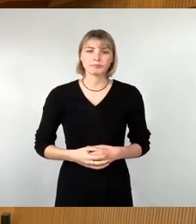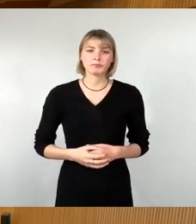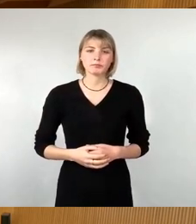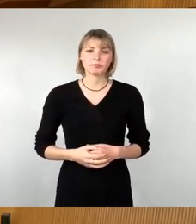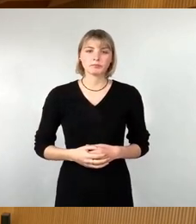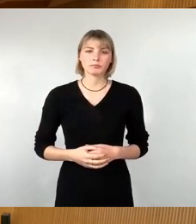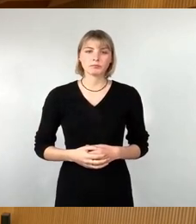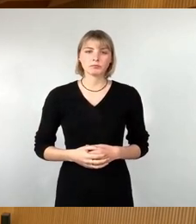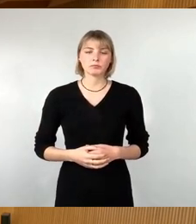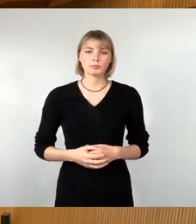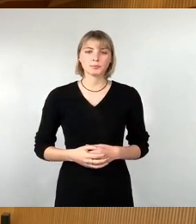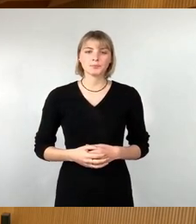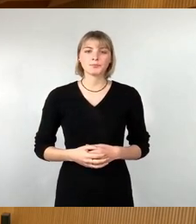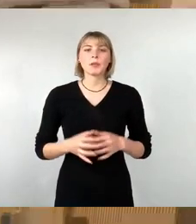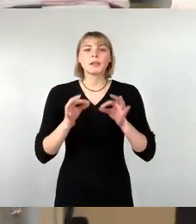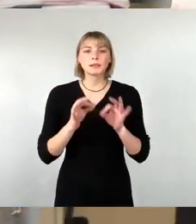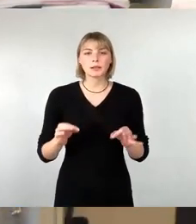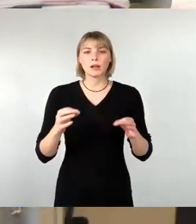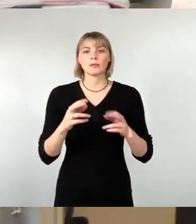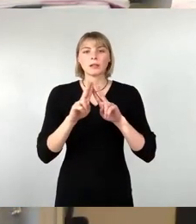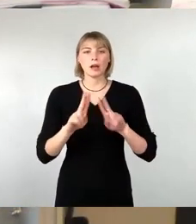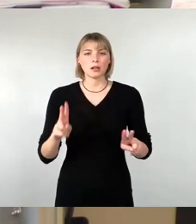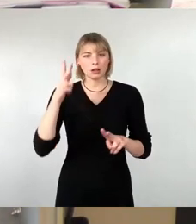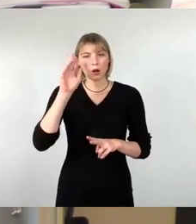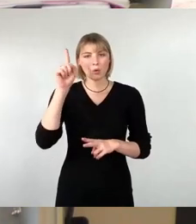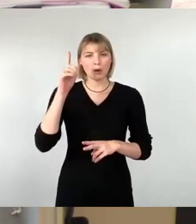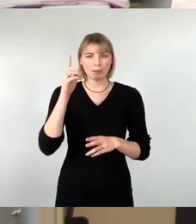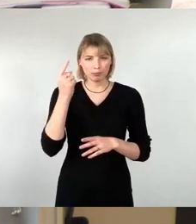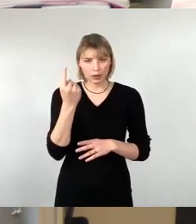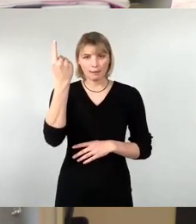Sehr geehrter Herr Oberbürgermeister, sehr geehrte Stadträte, liebe Bürger,